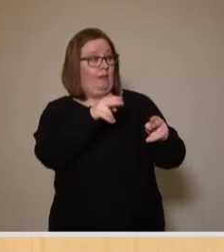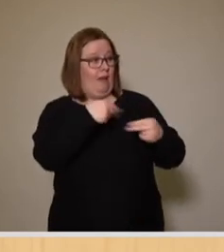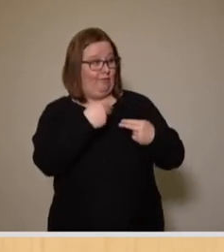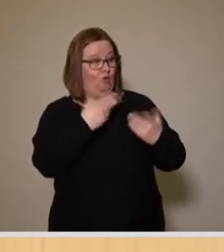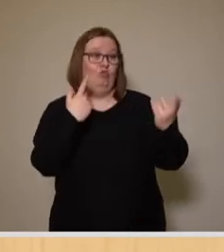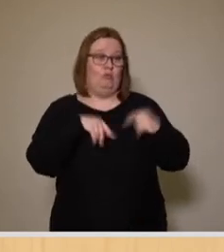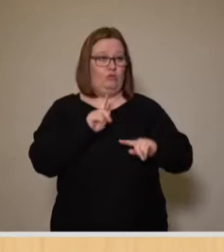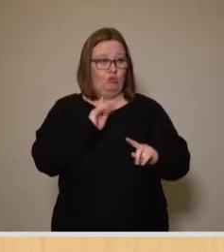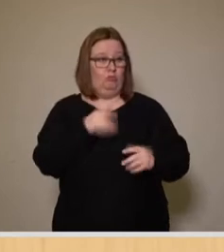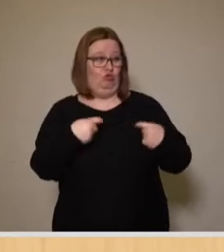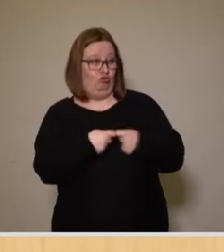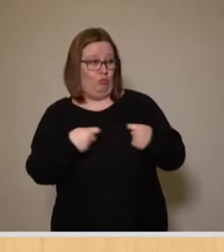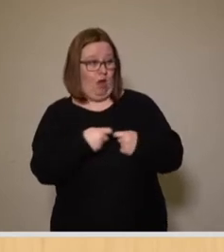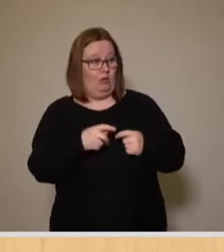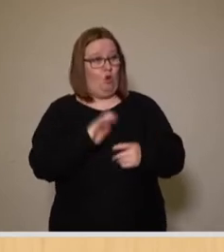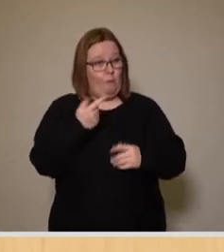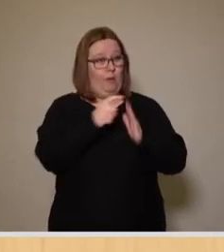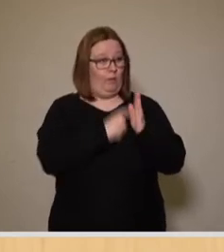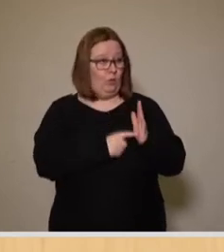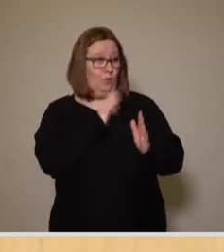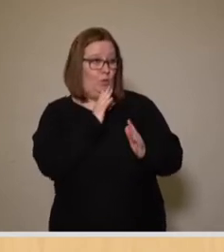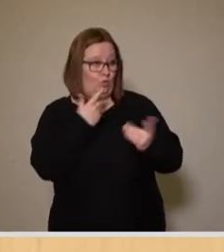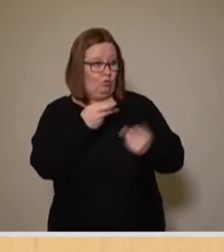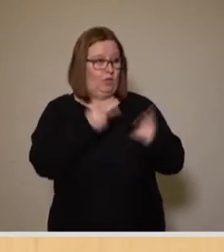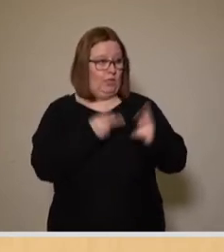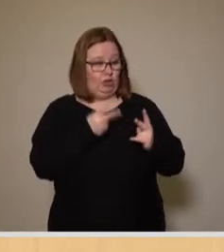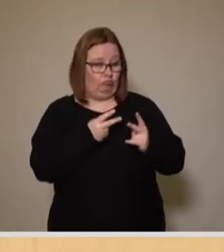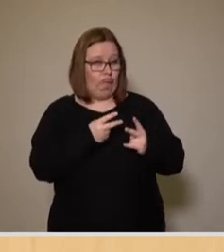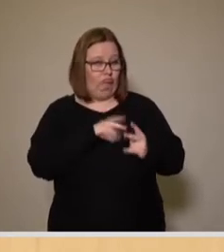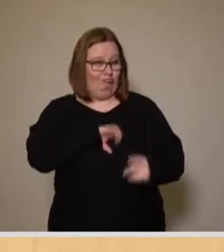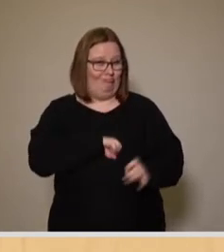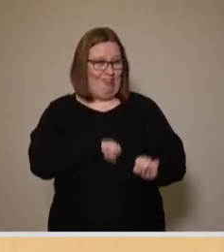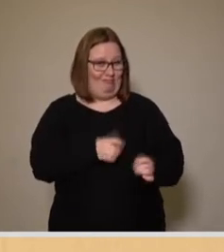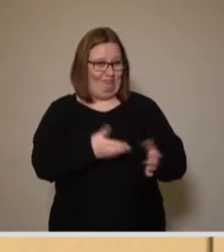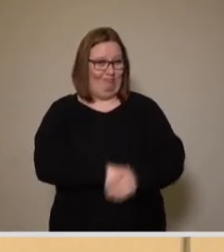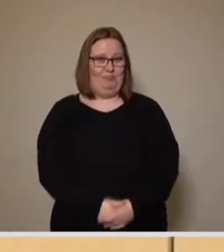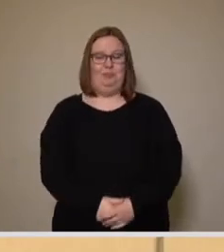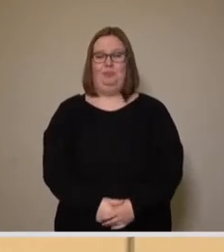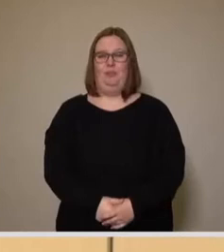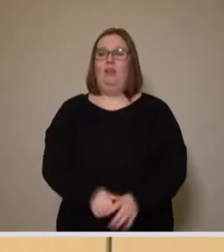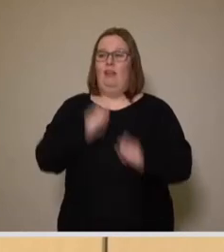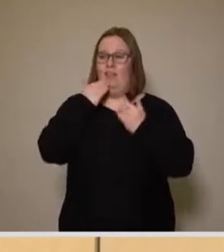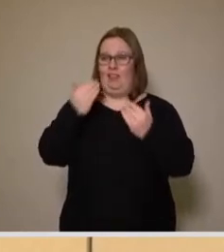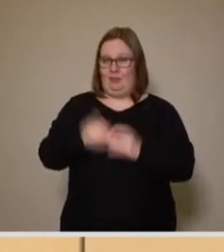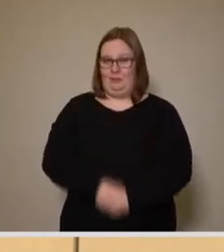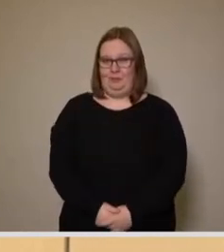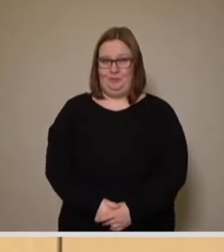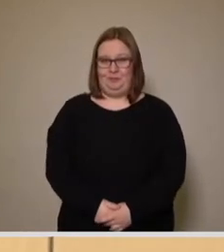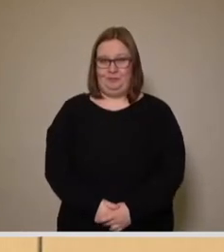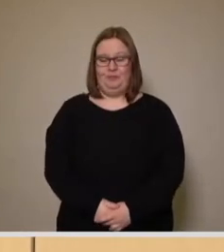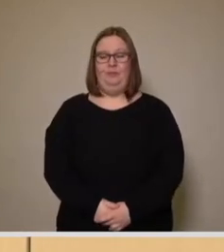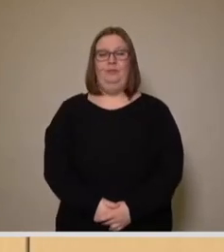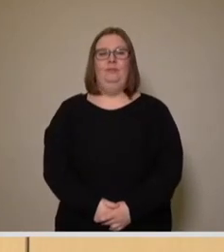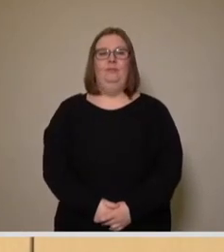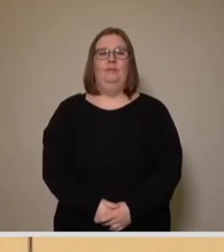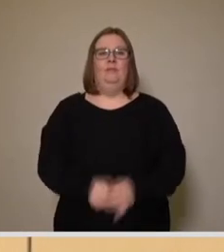und dann sind wir mal gespannt, ob die zusätzlichen Begründungen gerichtsfest der Sache standhalten. Vielen Dank. Wir kommen damit